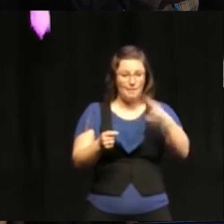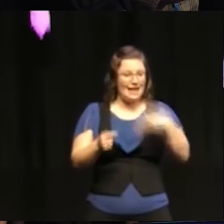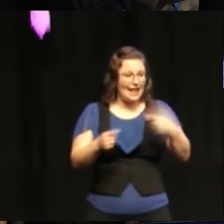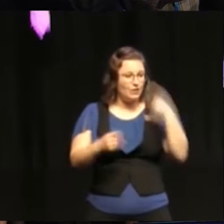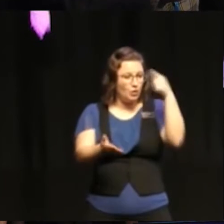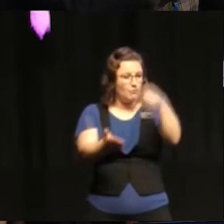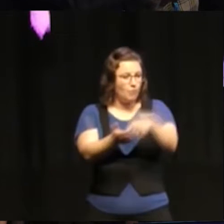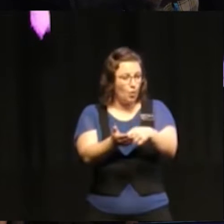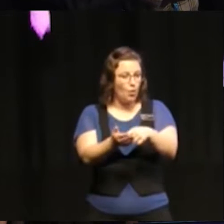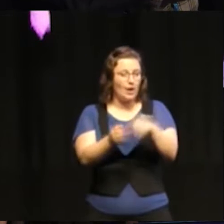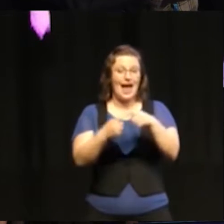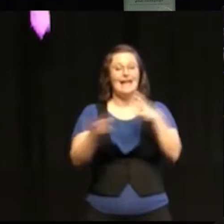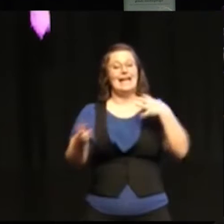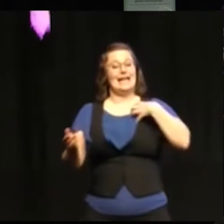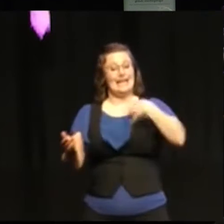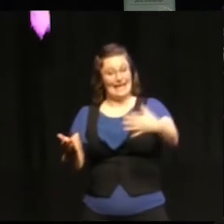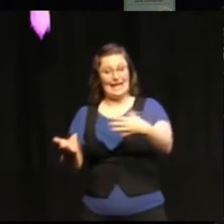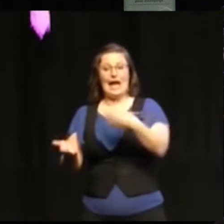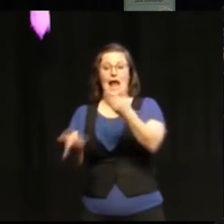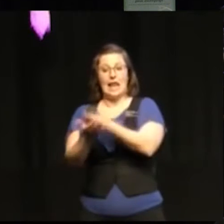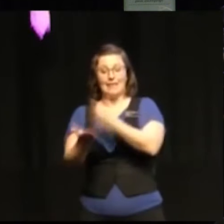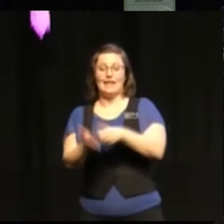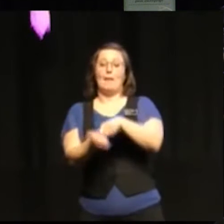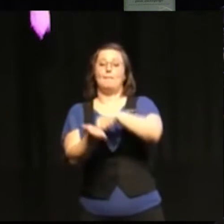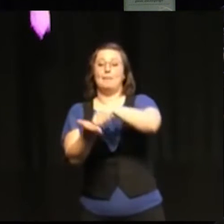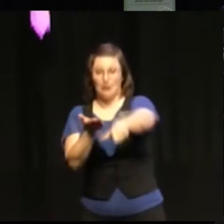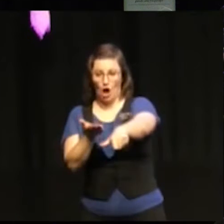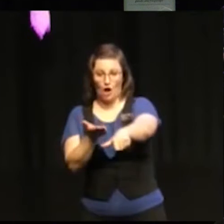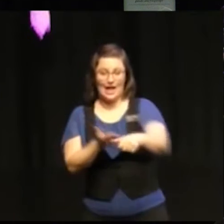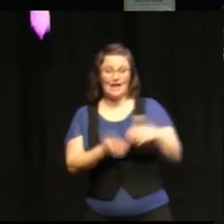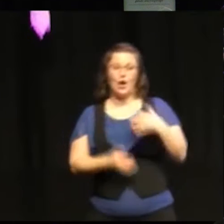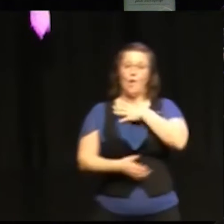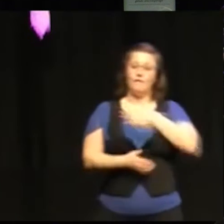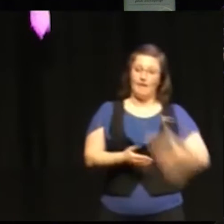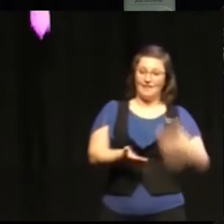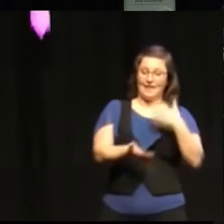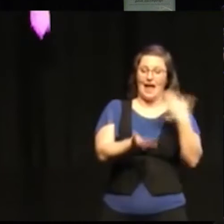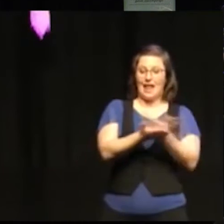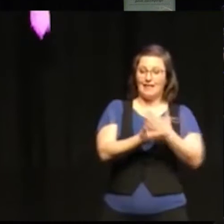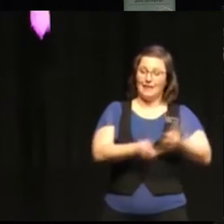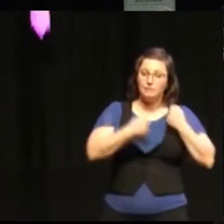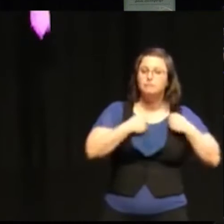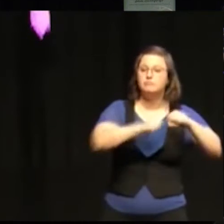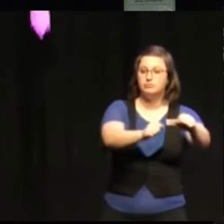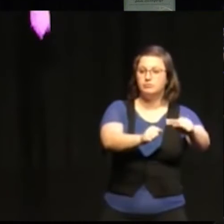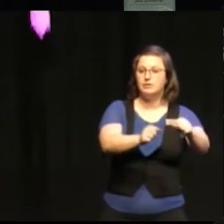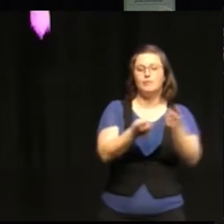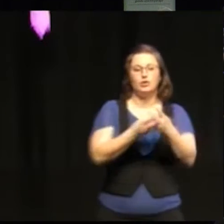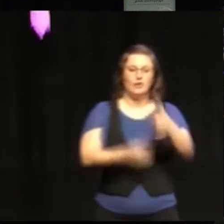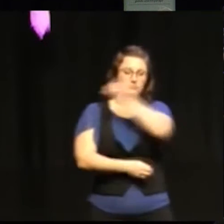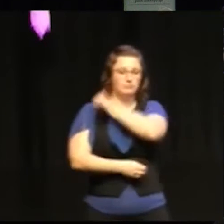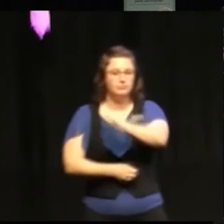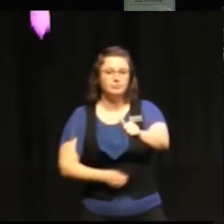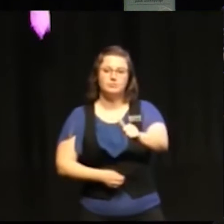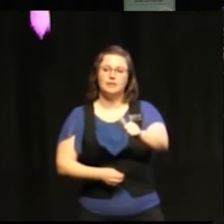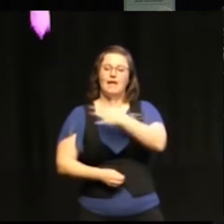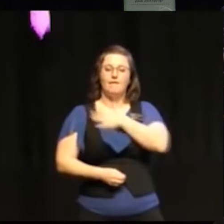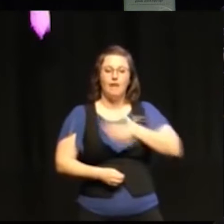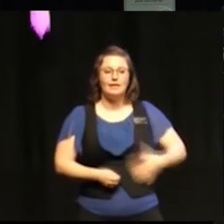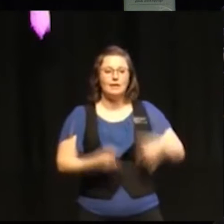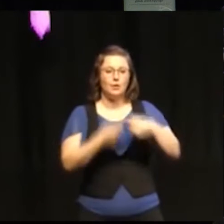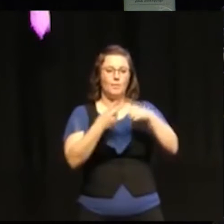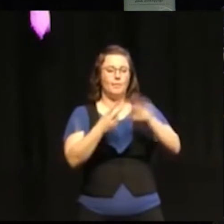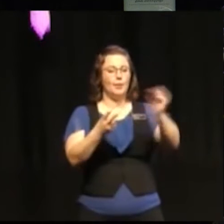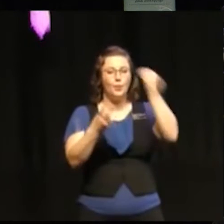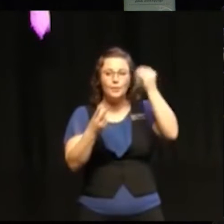att de rika länarna betalar och de fattiga länarna de genomför. Alltså det är fattigdomsbekämpning, är utbildning,